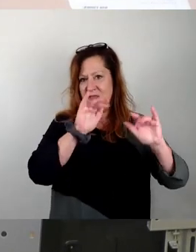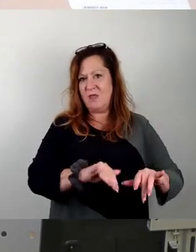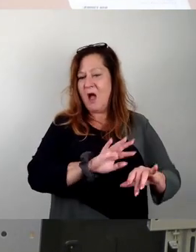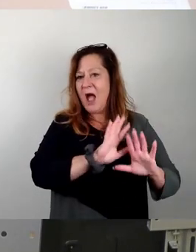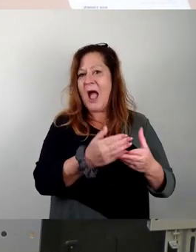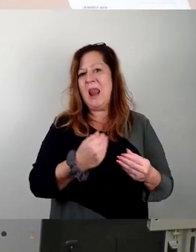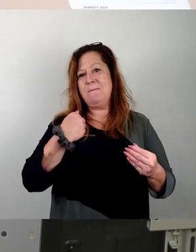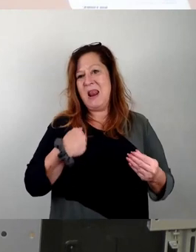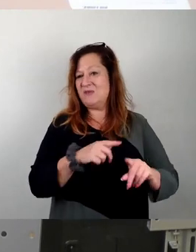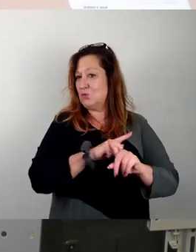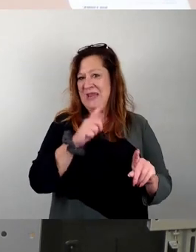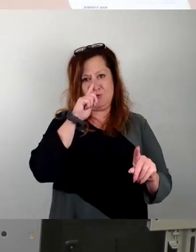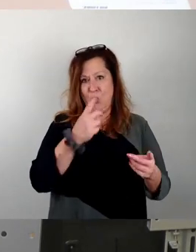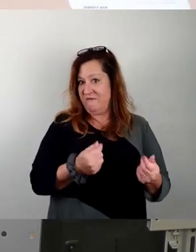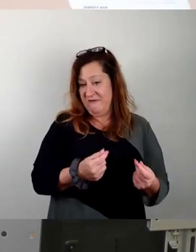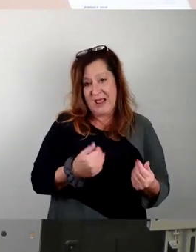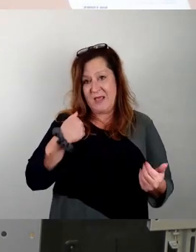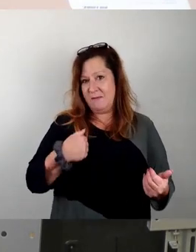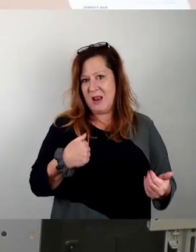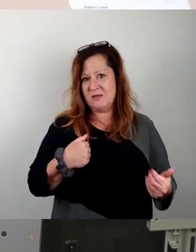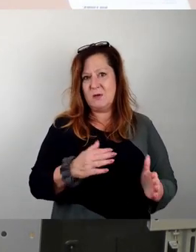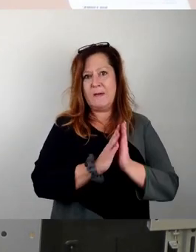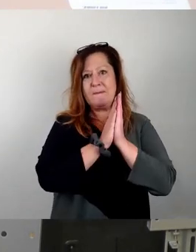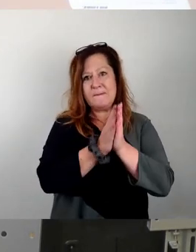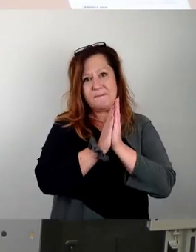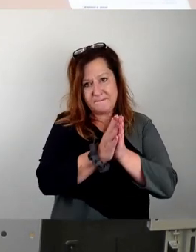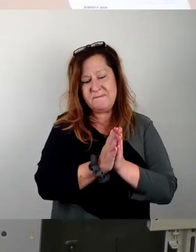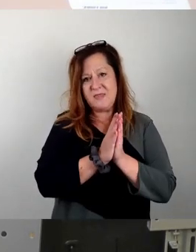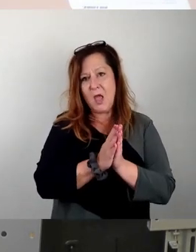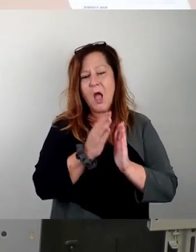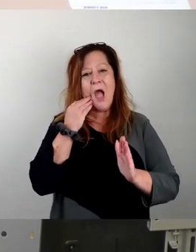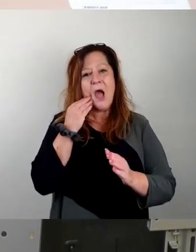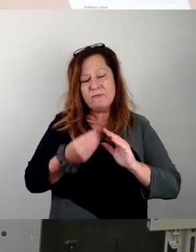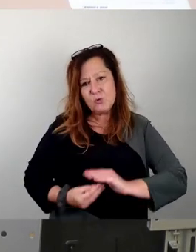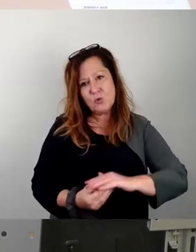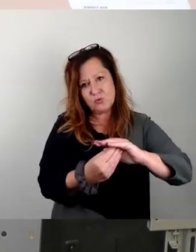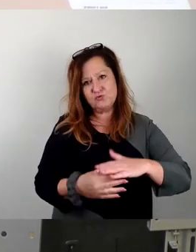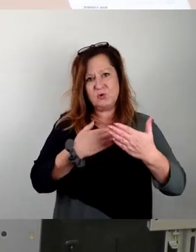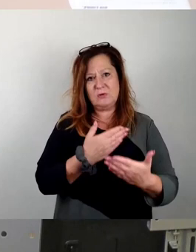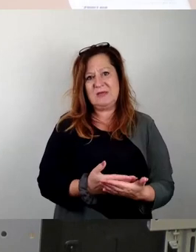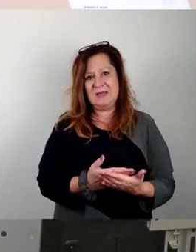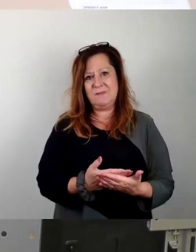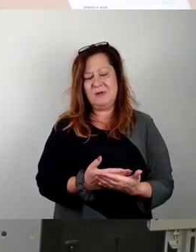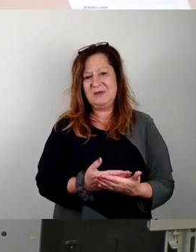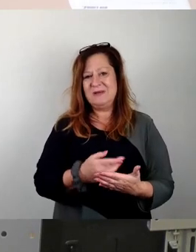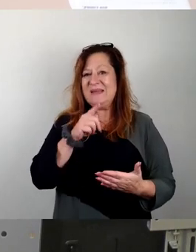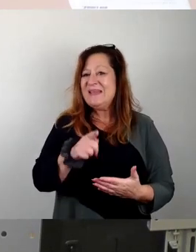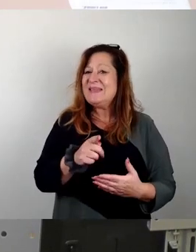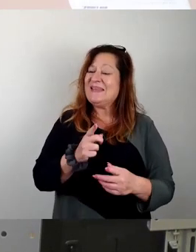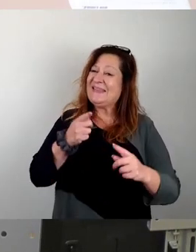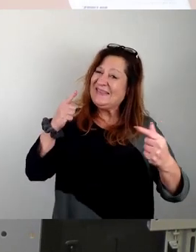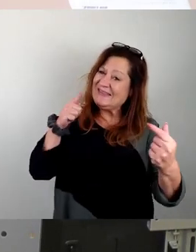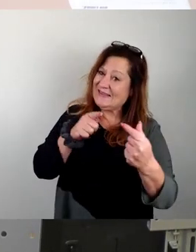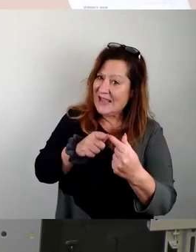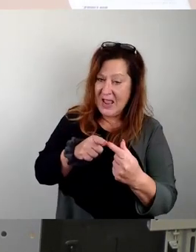nur finanziell sind. Bitte unterstützen Sie die Anwohnerinteressen. Dies ist die direkte Bürgerbeteiligung, wie sie von